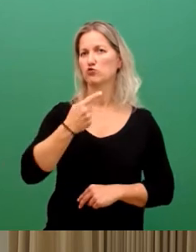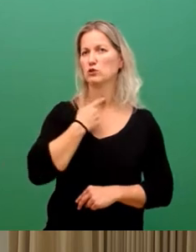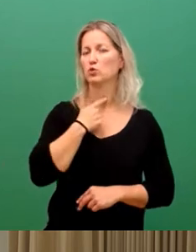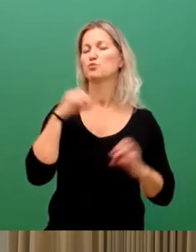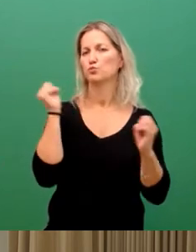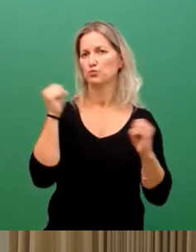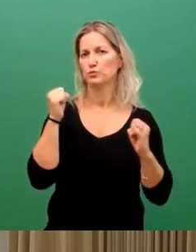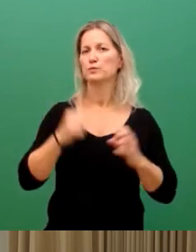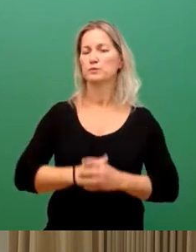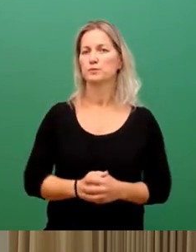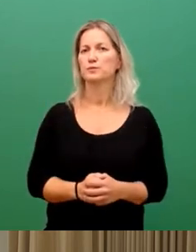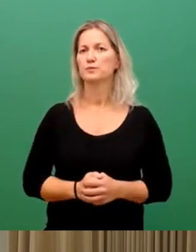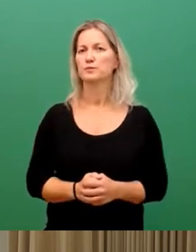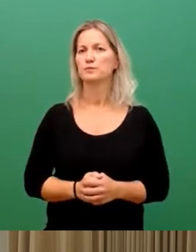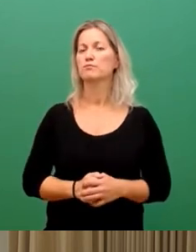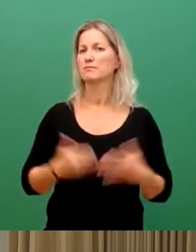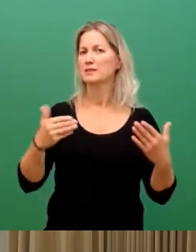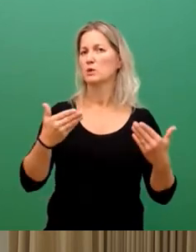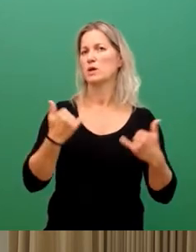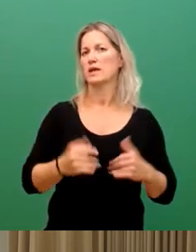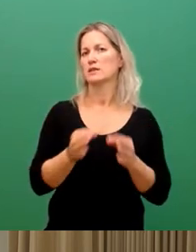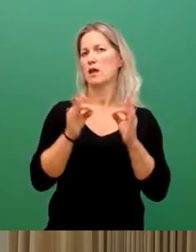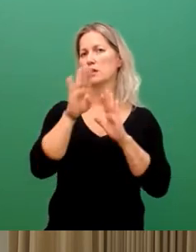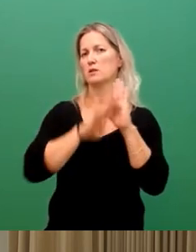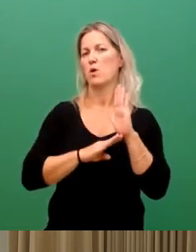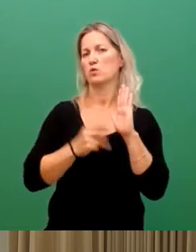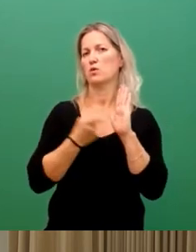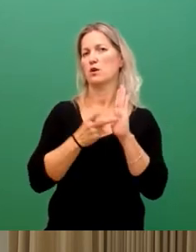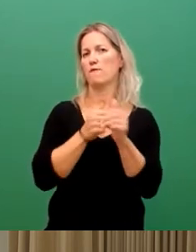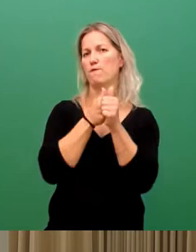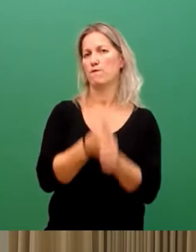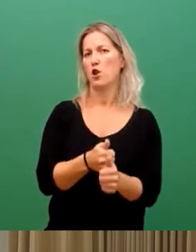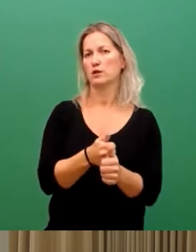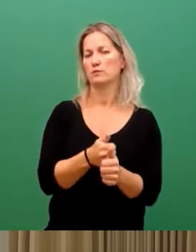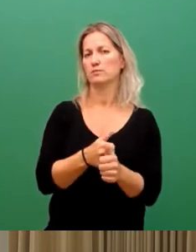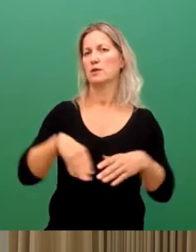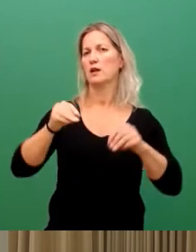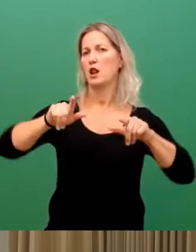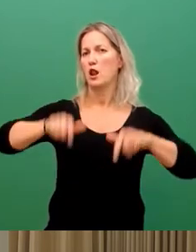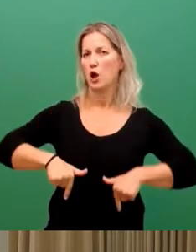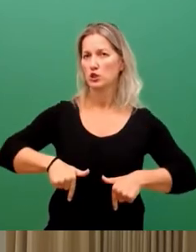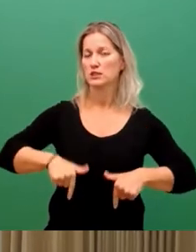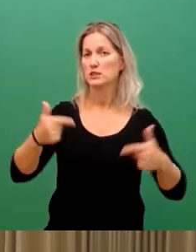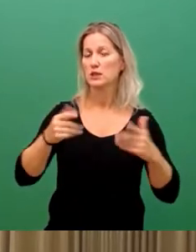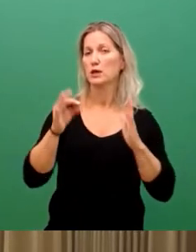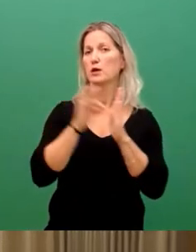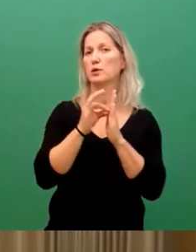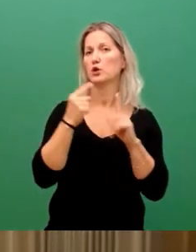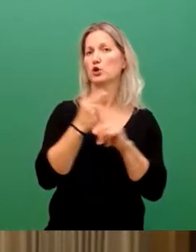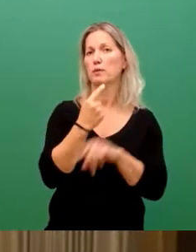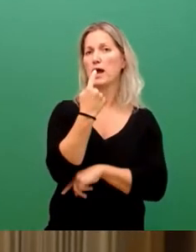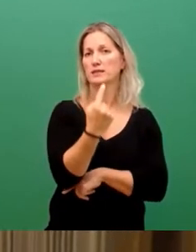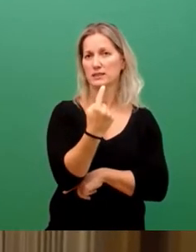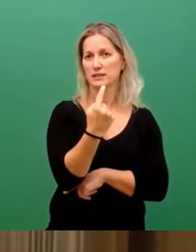Und damit verfahren wir jetzt nach dieser Tagesordnung und starten hinein in den Tagesordnungspunkt 1,